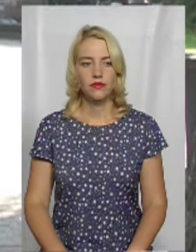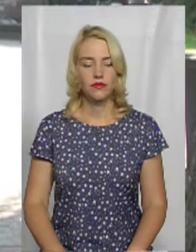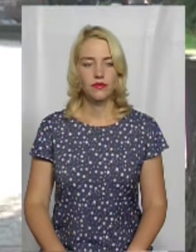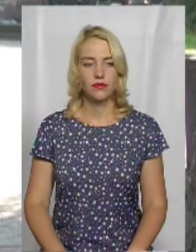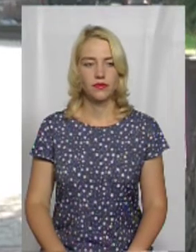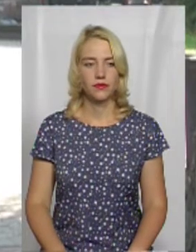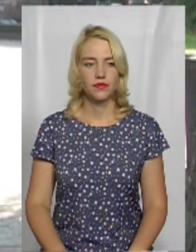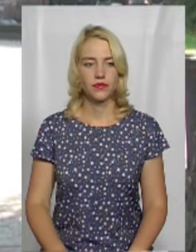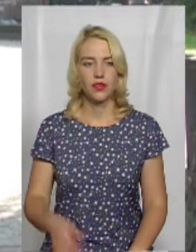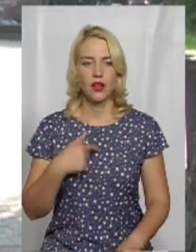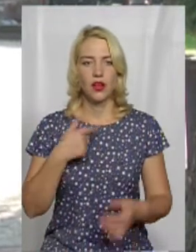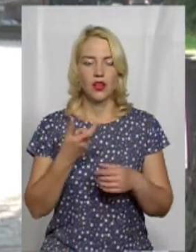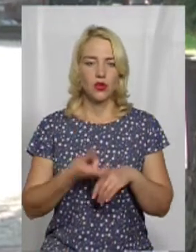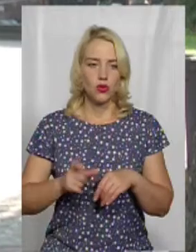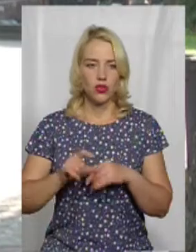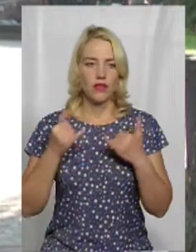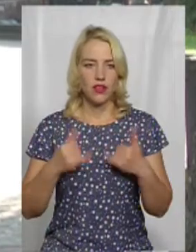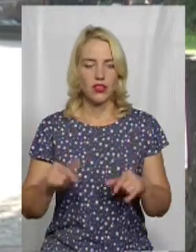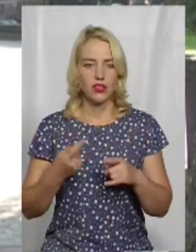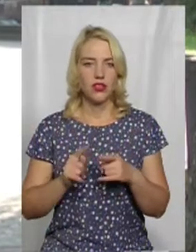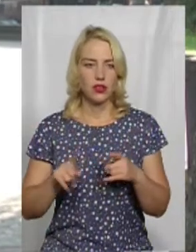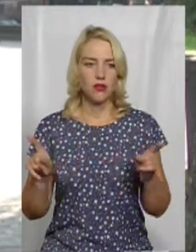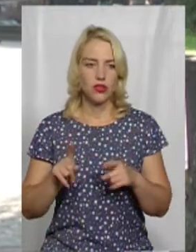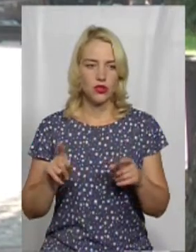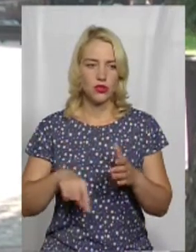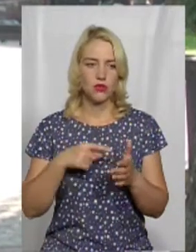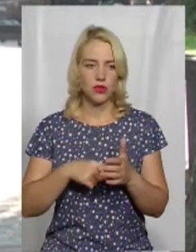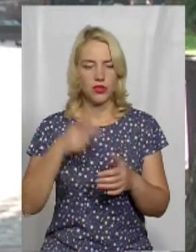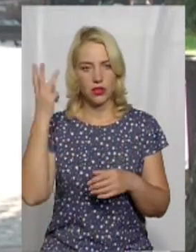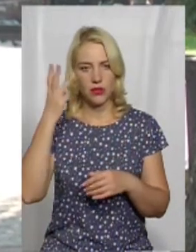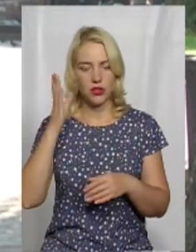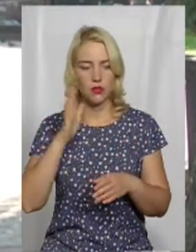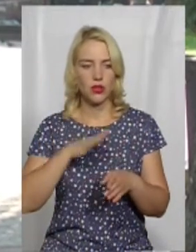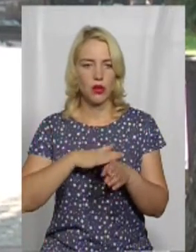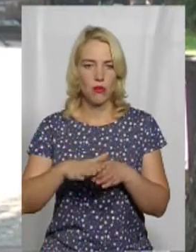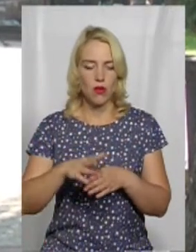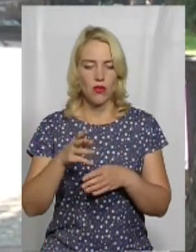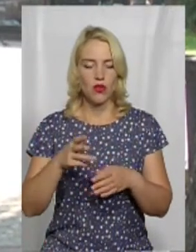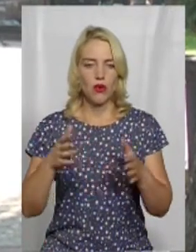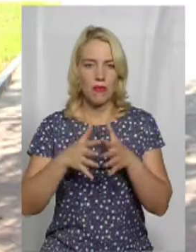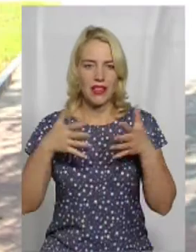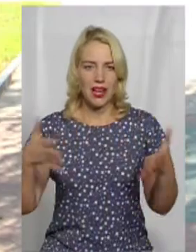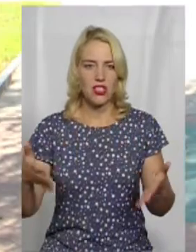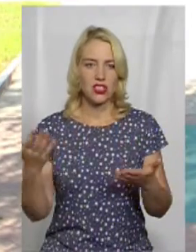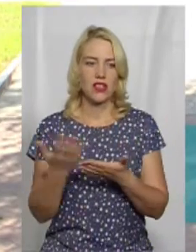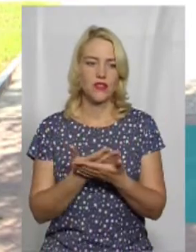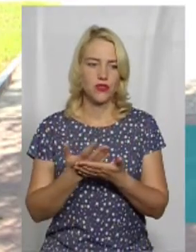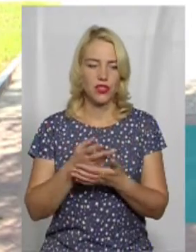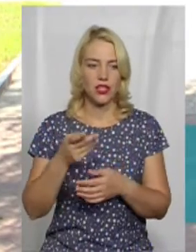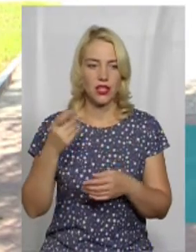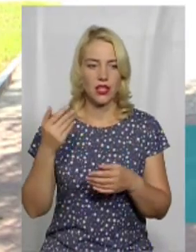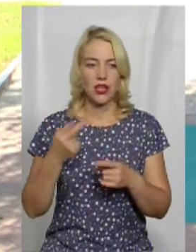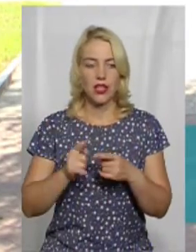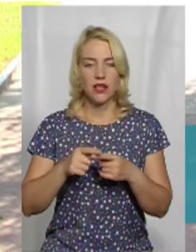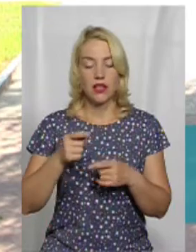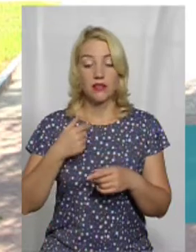Далі дуже вражений тим, що в місті Хмельницькому відбуватиметься повнометражна зйомка такого фільму. До вчорашньої зустрічі